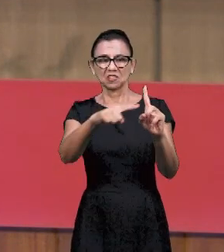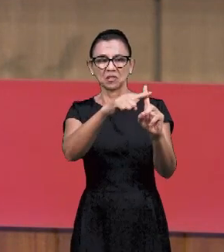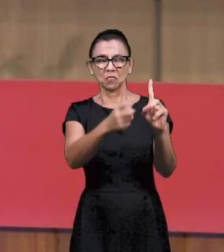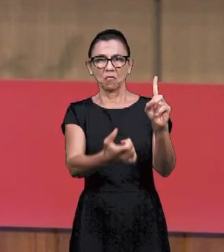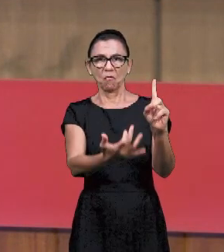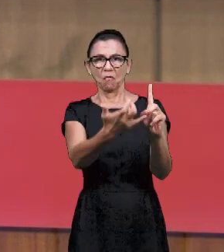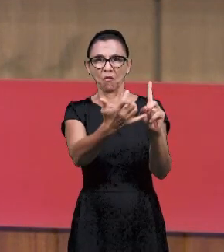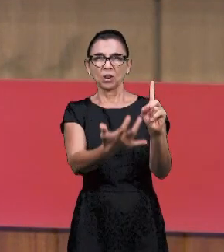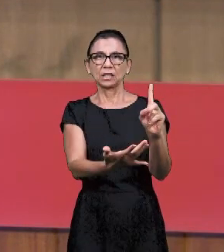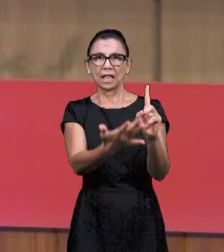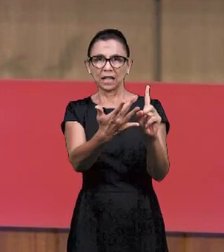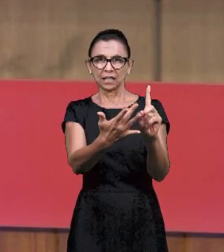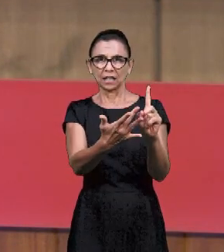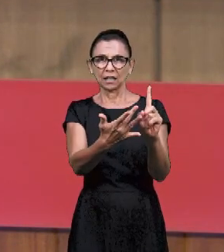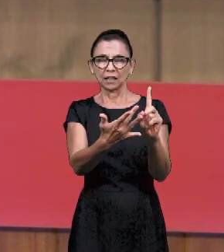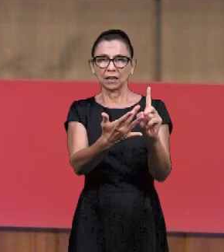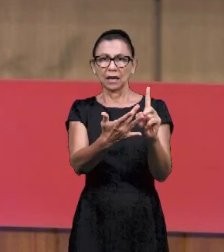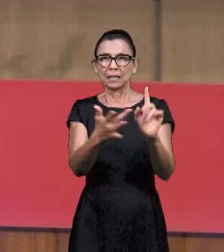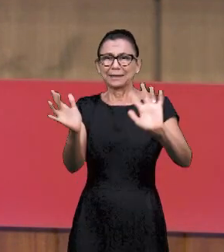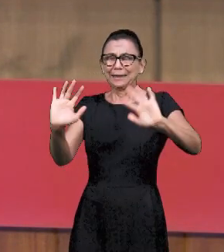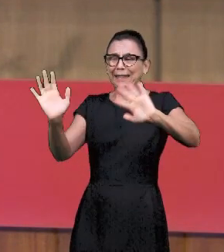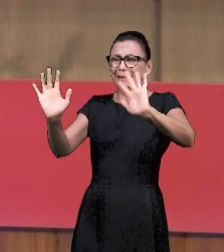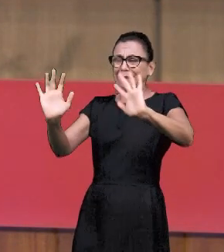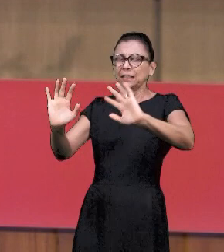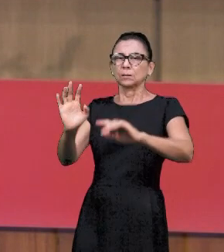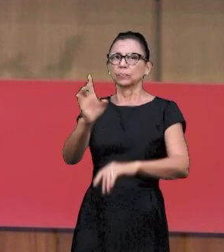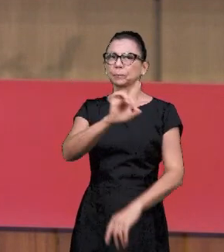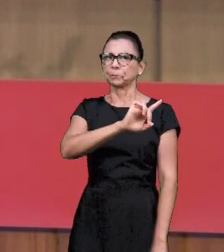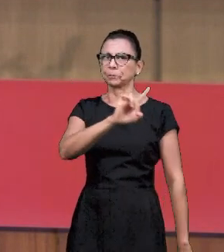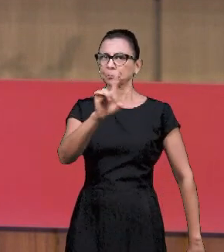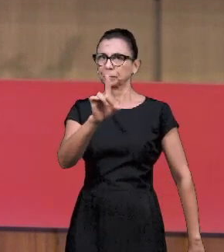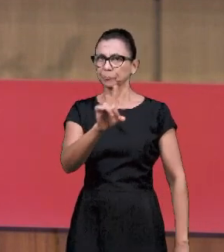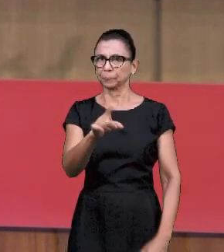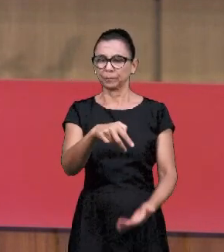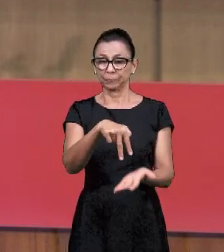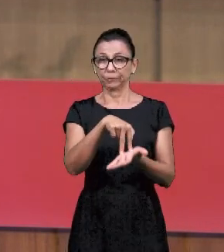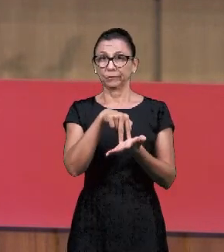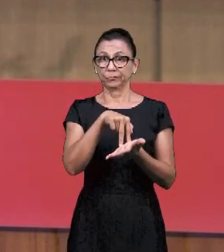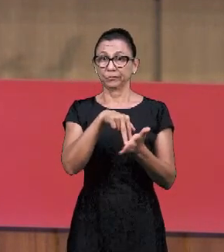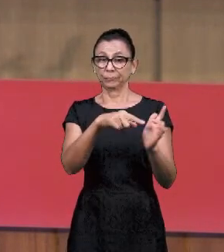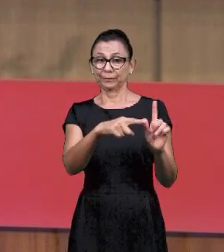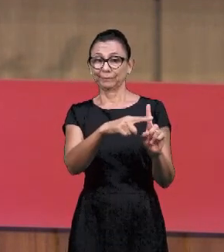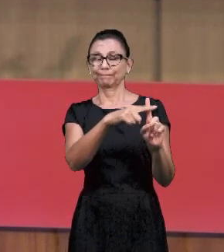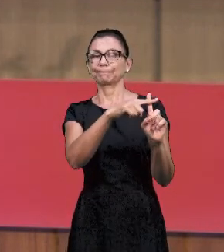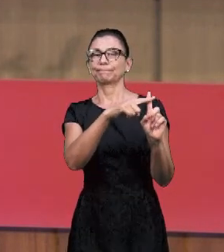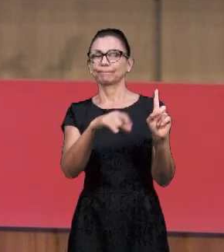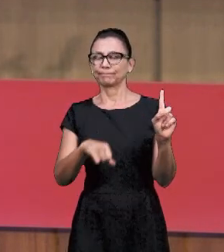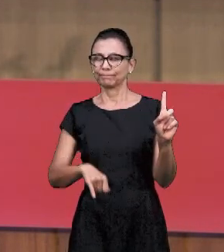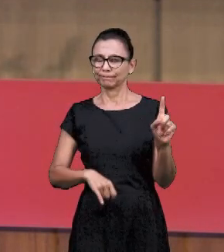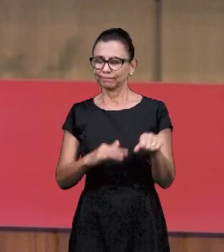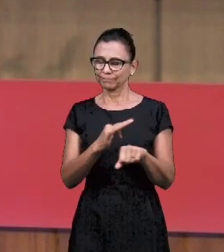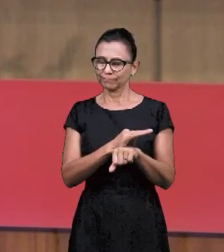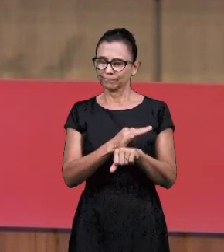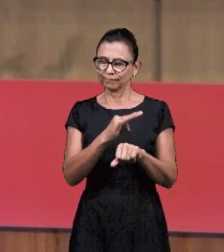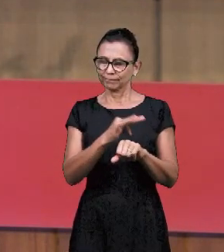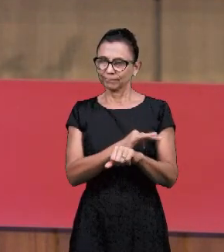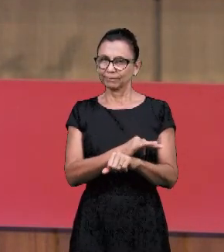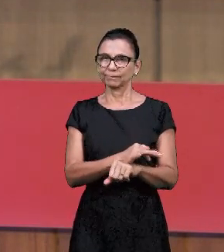Но костер это страшно. Но несмотря на это, они не отвергли. Это была вера.